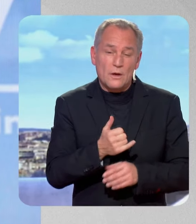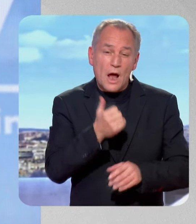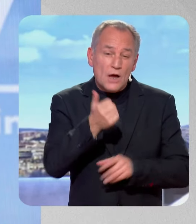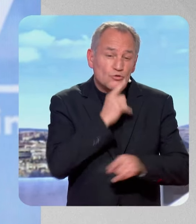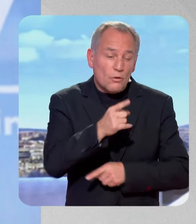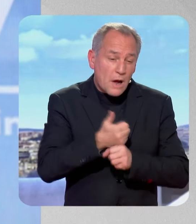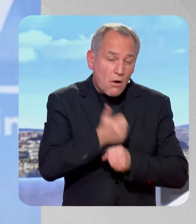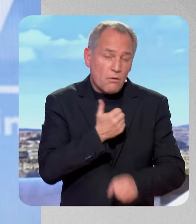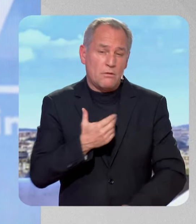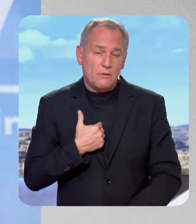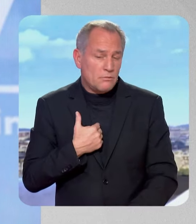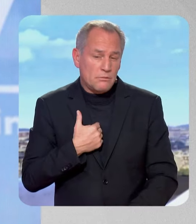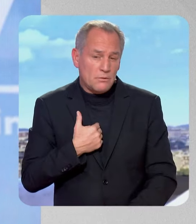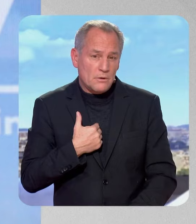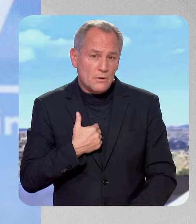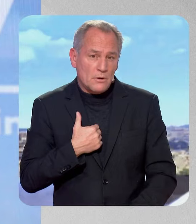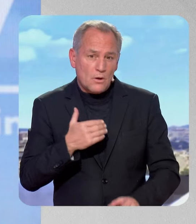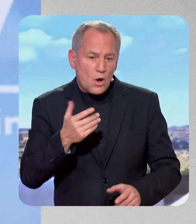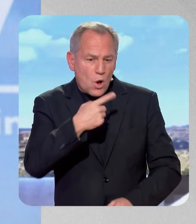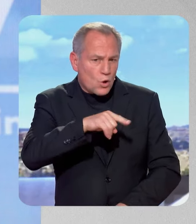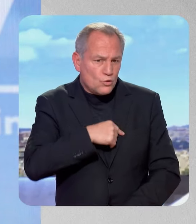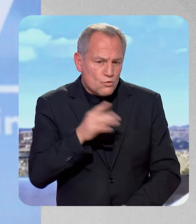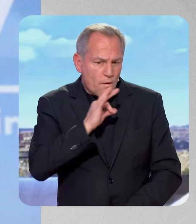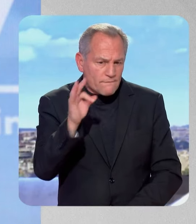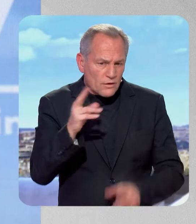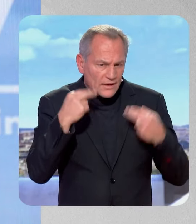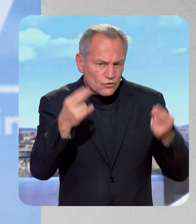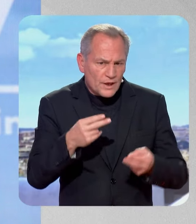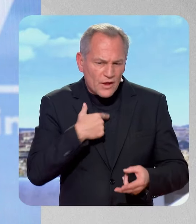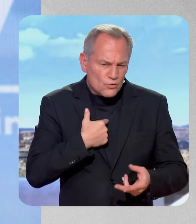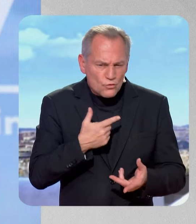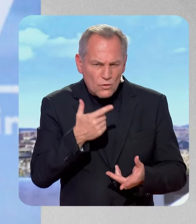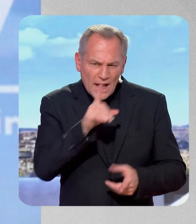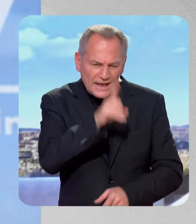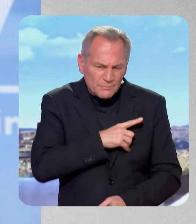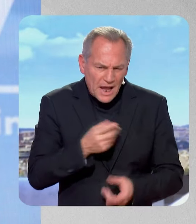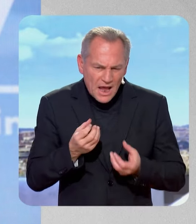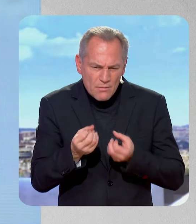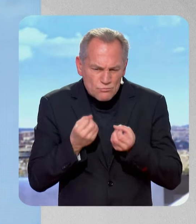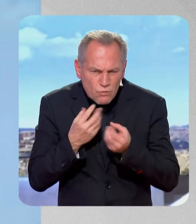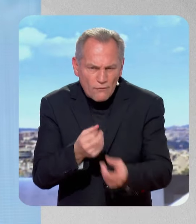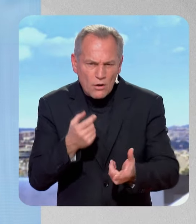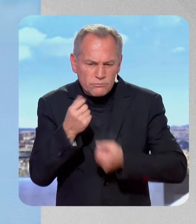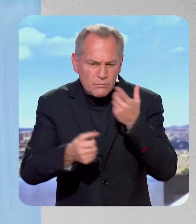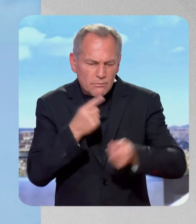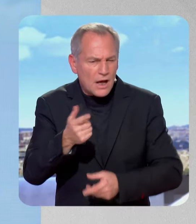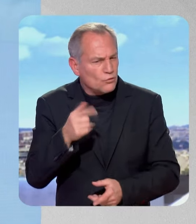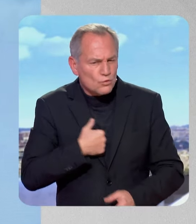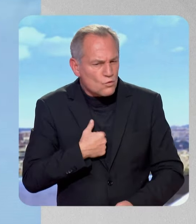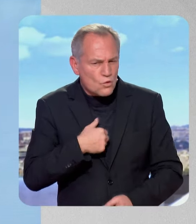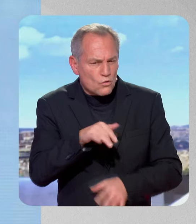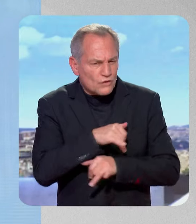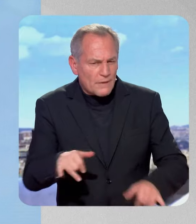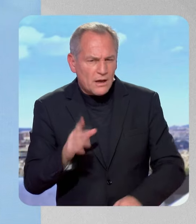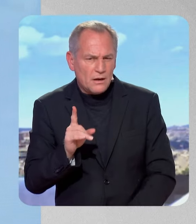Et vous savez, ça n pas toujours été l'usage de bordéliser comme ça des niches parlementaires. Ils sont 60, les macronistes, C'est plutôt vous, en général, qui êtes accusé de bordélisation. C'est pour ça que vous